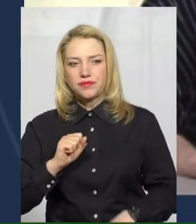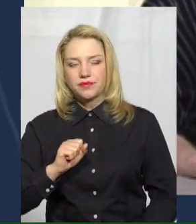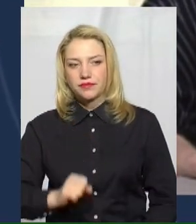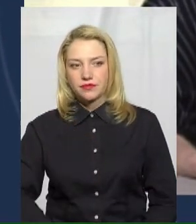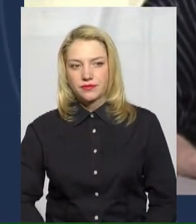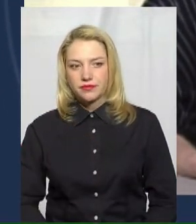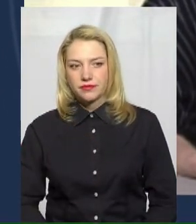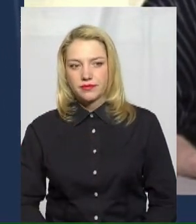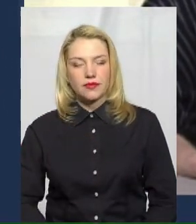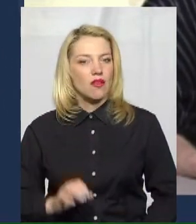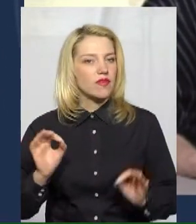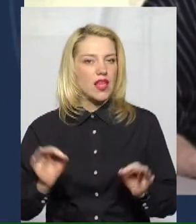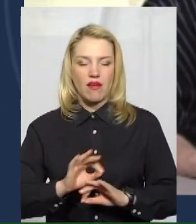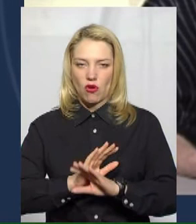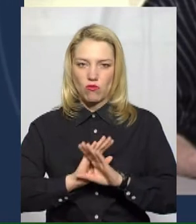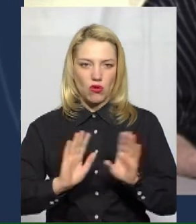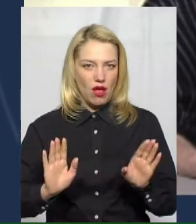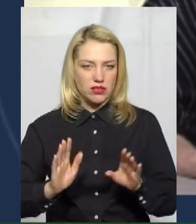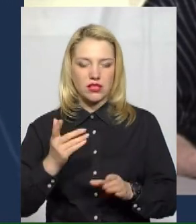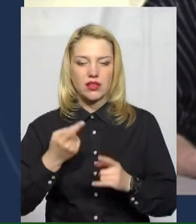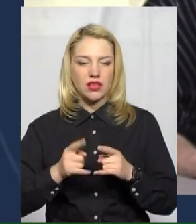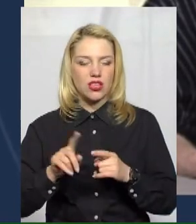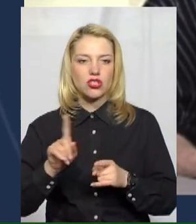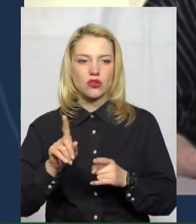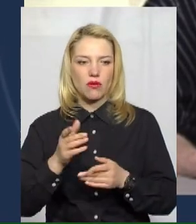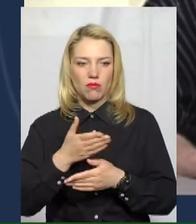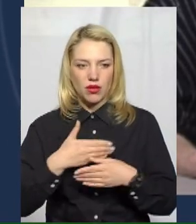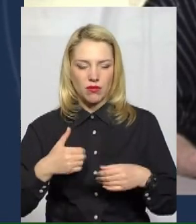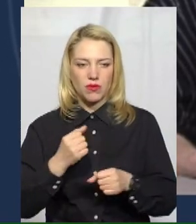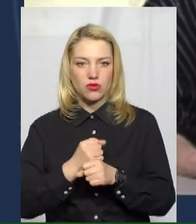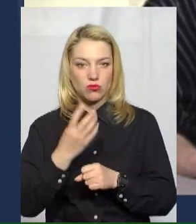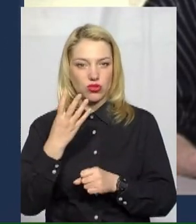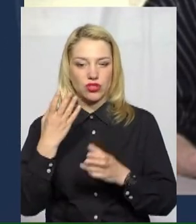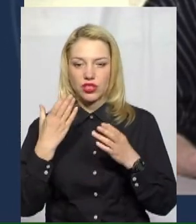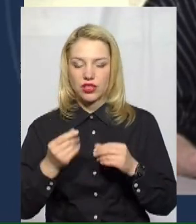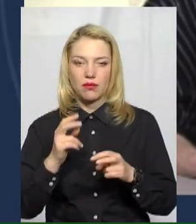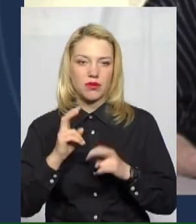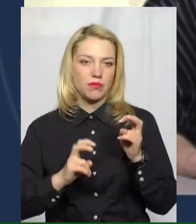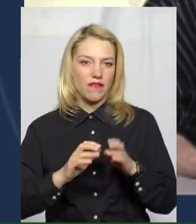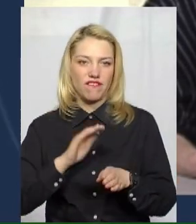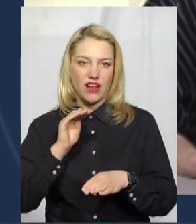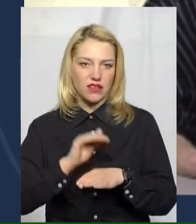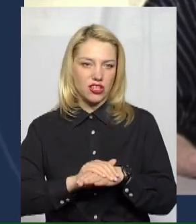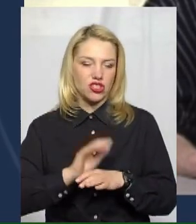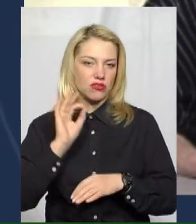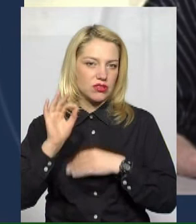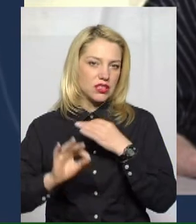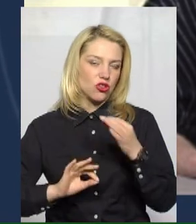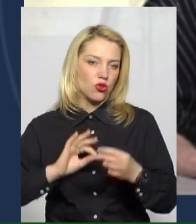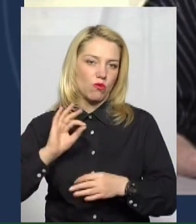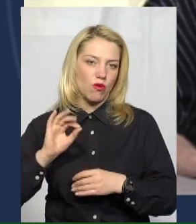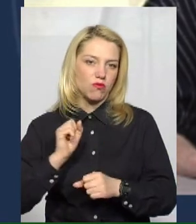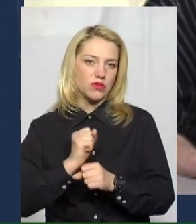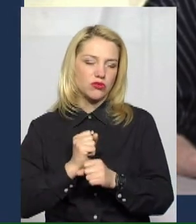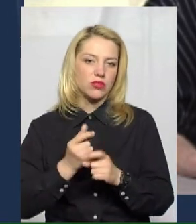Те, що ми працюємо чотири дні, підприємство працює фактично ціло-допово. Це працівники,